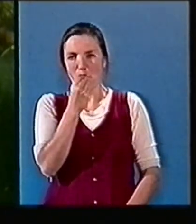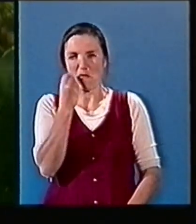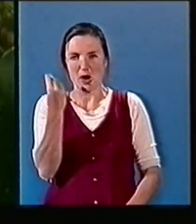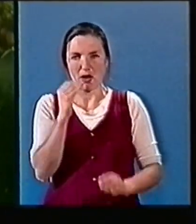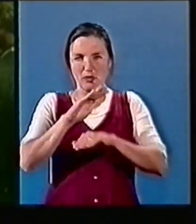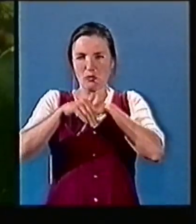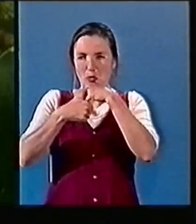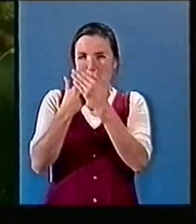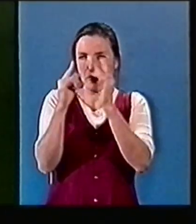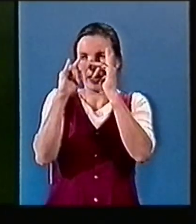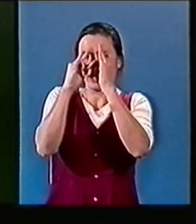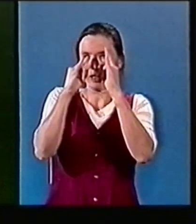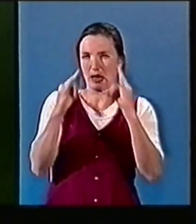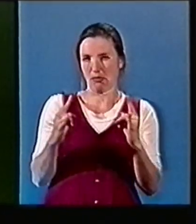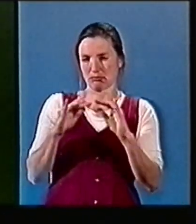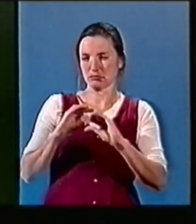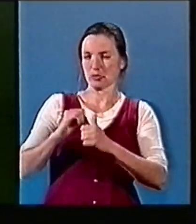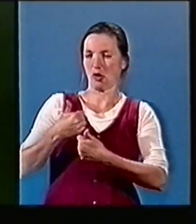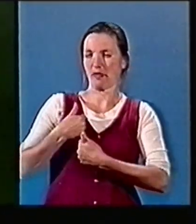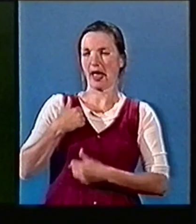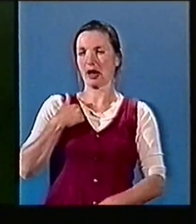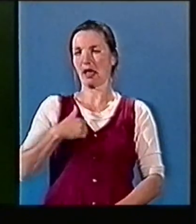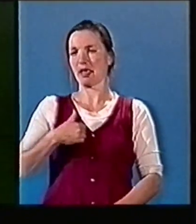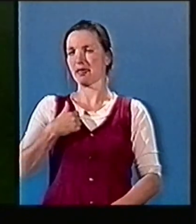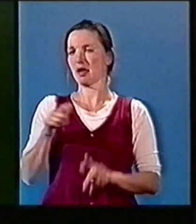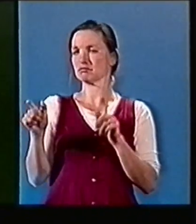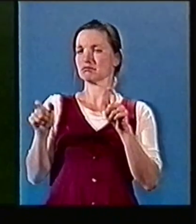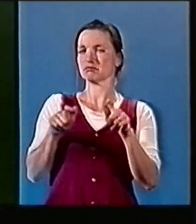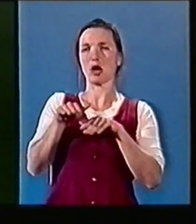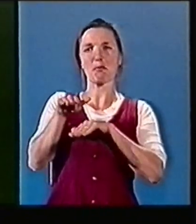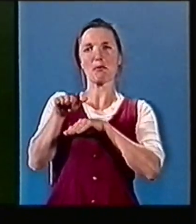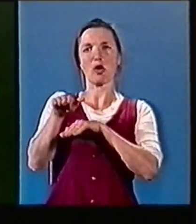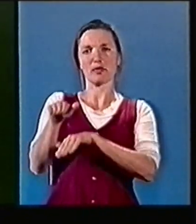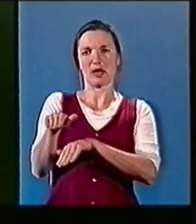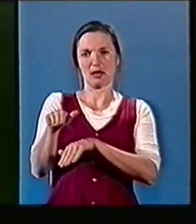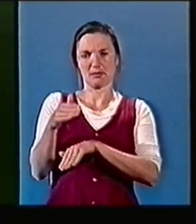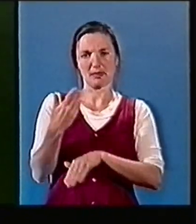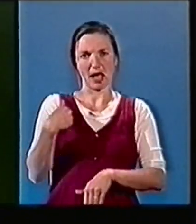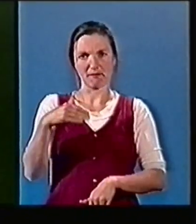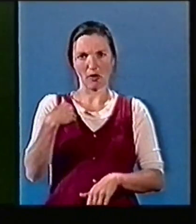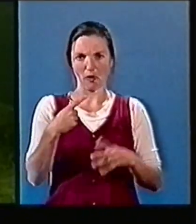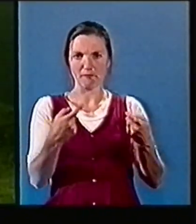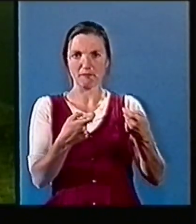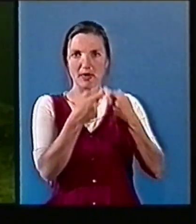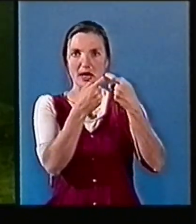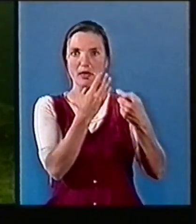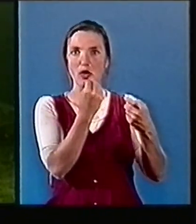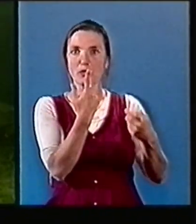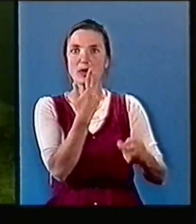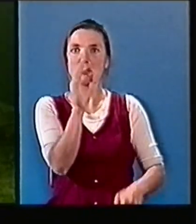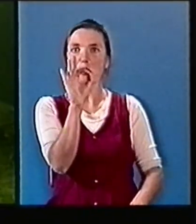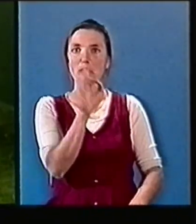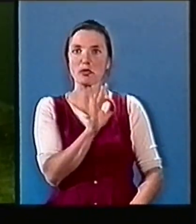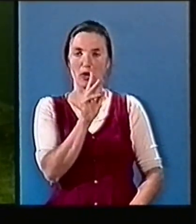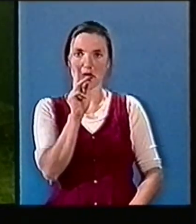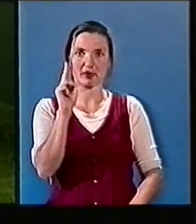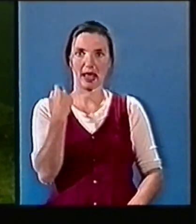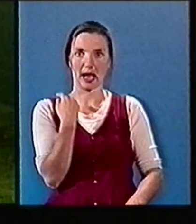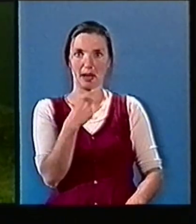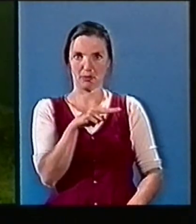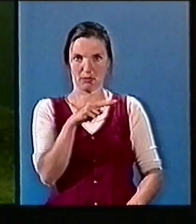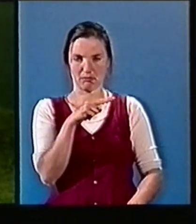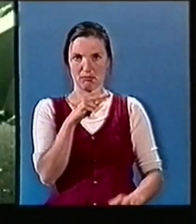tentes sous protection des soldats canadiens. Avant la guerre, la ville de Drar était à 98% serbe. Aujourd'hui,